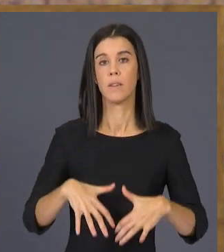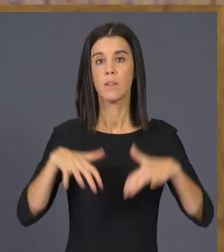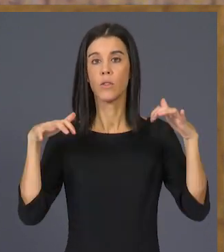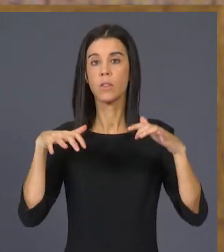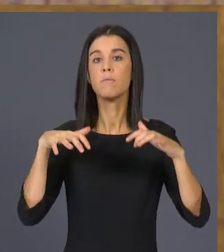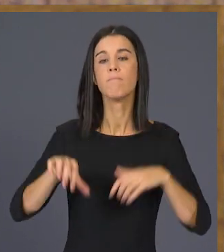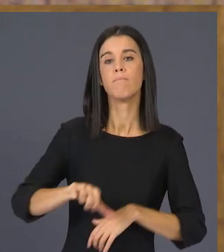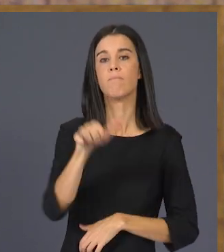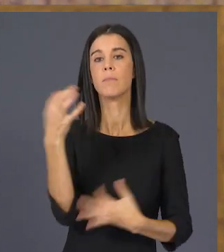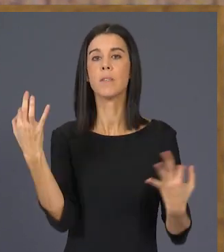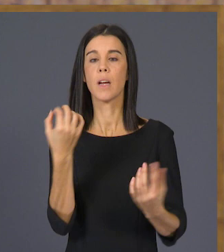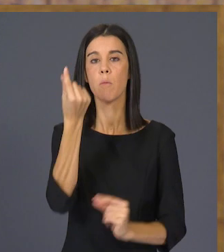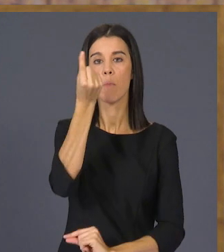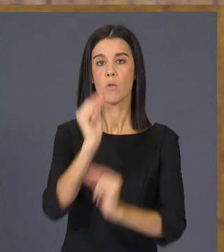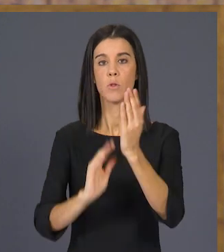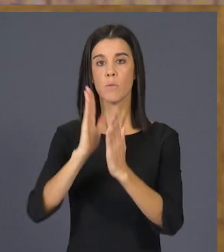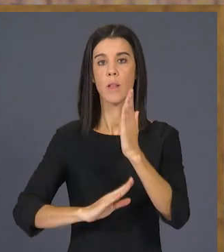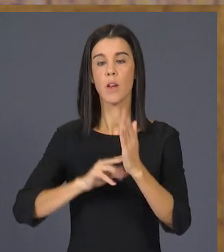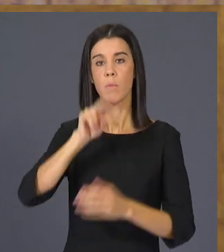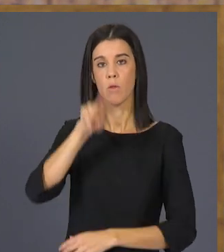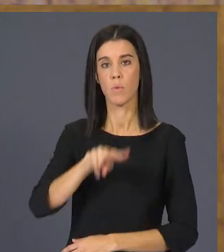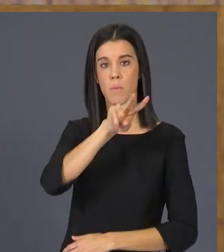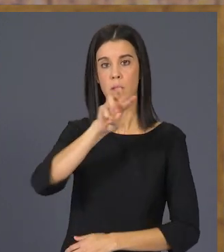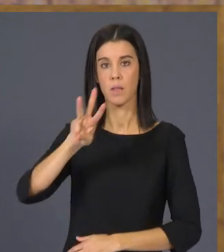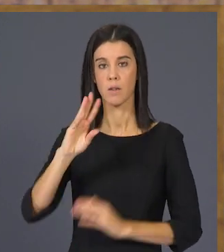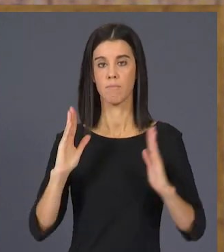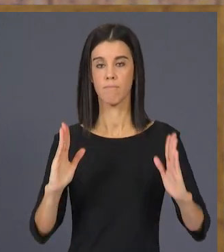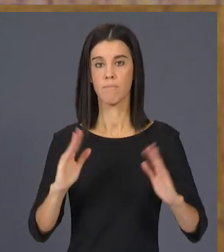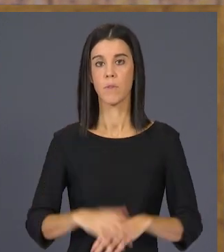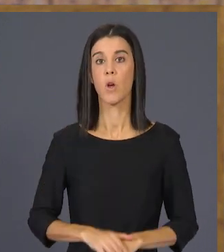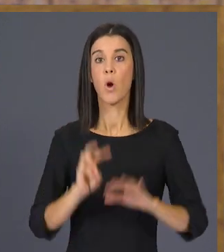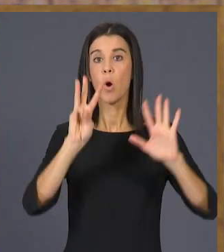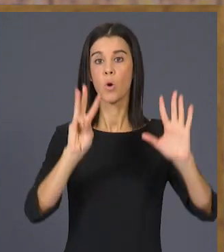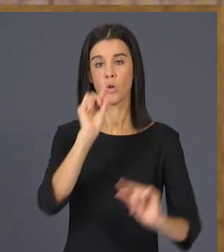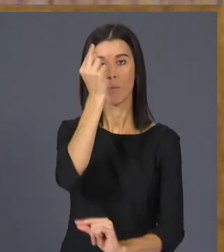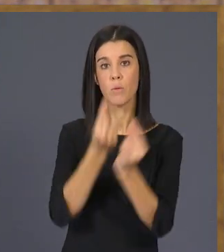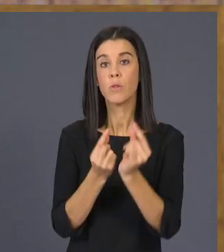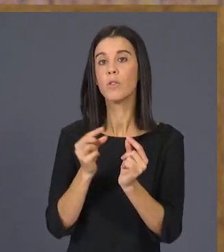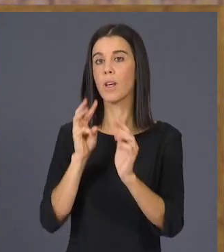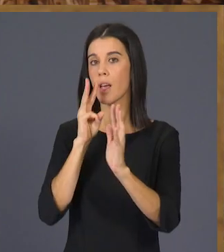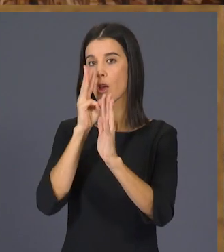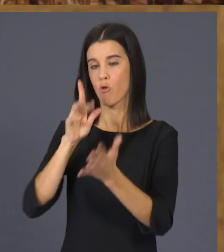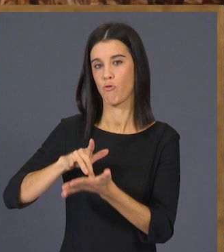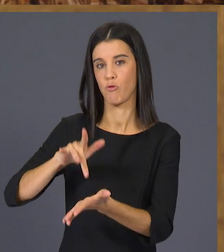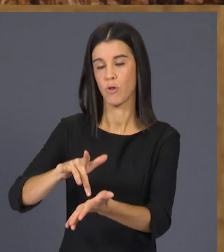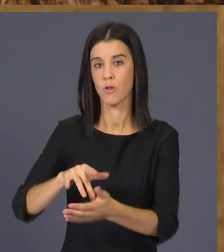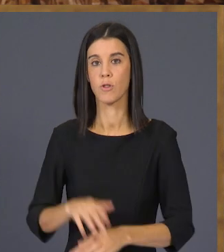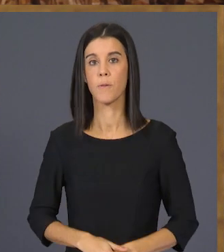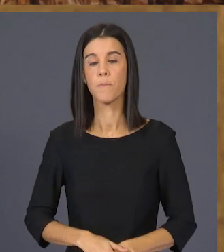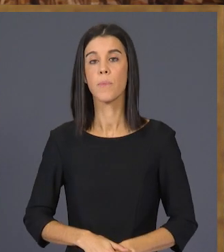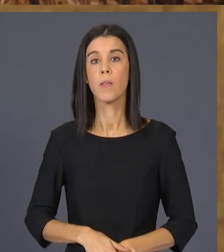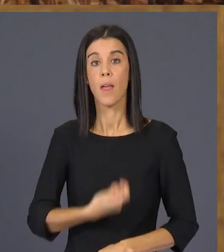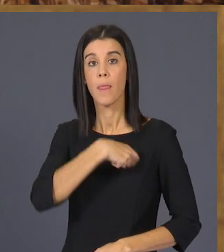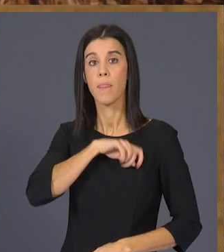aprovat els pressupostos valencians per a l'any 23. Vuit pressupostos en vuit anys. Som l'única